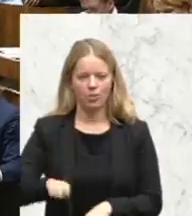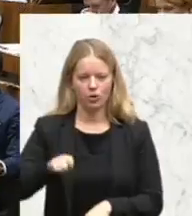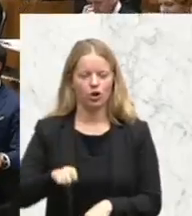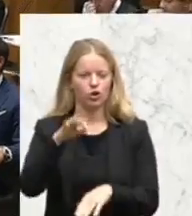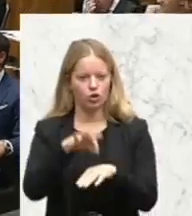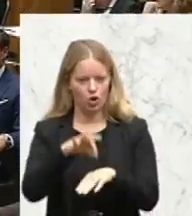hier im Land.